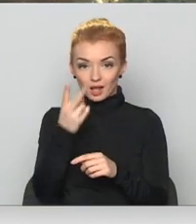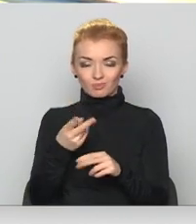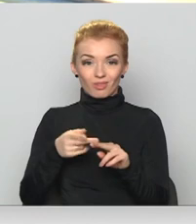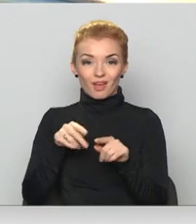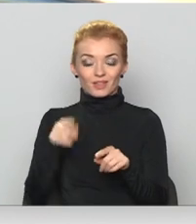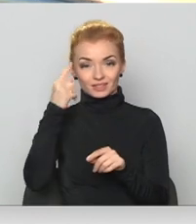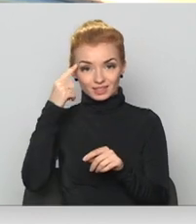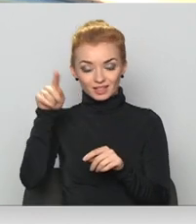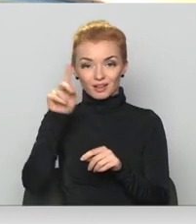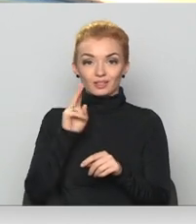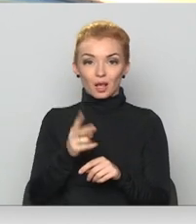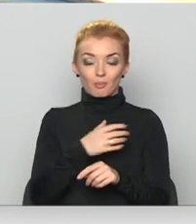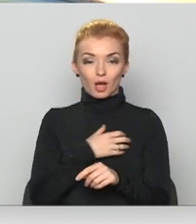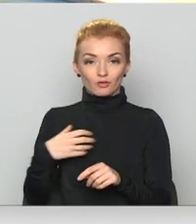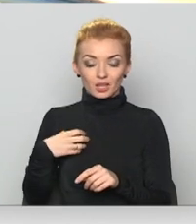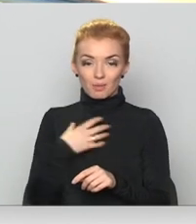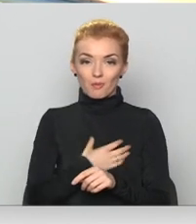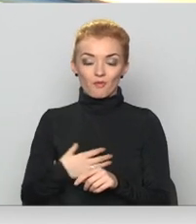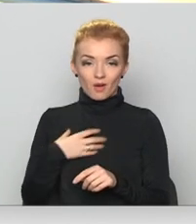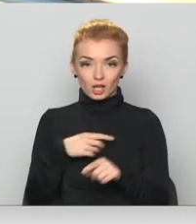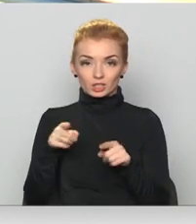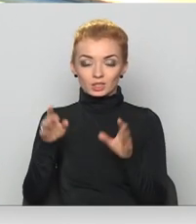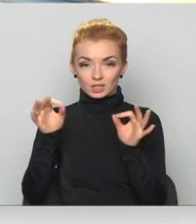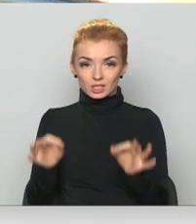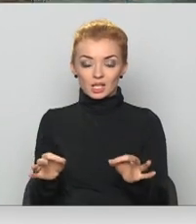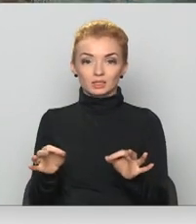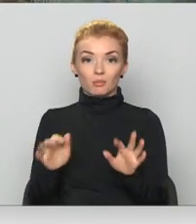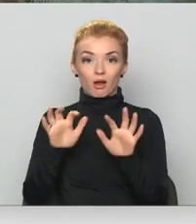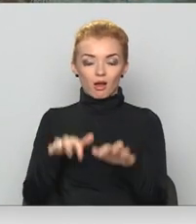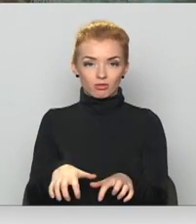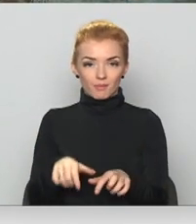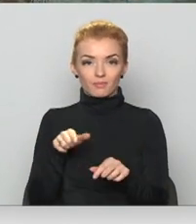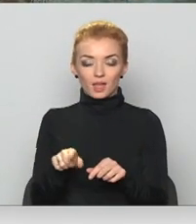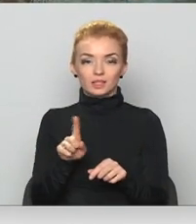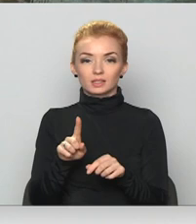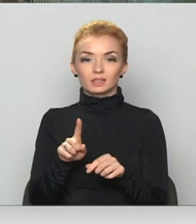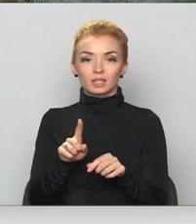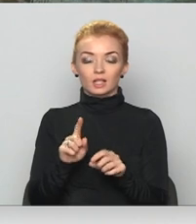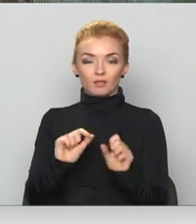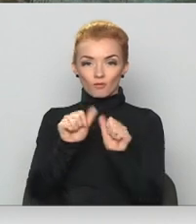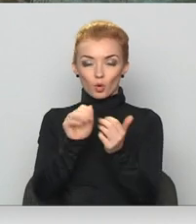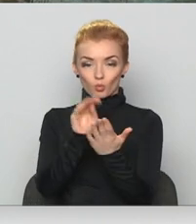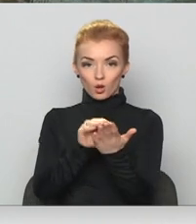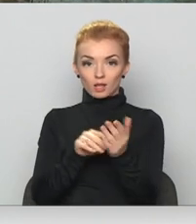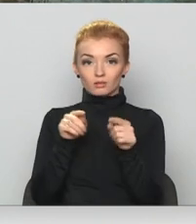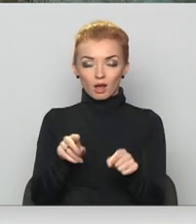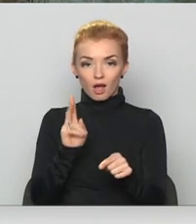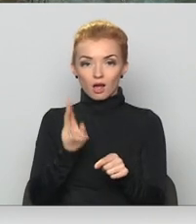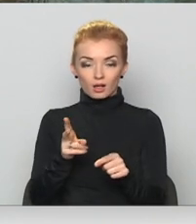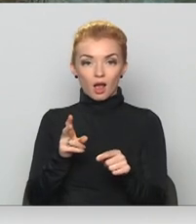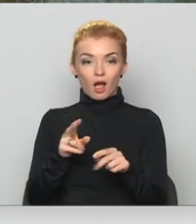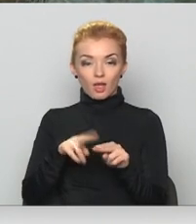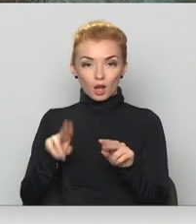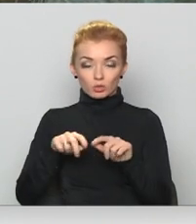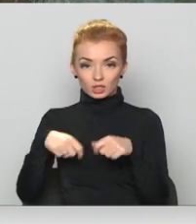idejas, ka pašvaldībām vajadzētu šīs tiesības atņemt. Tas ir formulēts tā, ka šī atļauja izsniegšanas